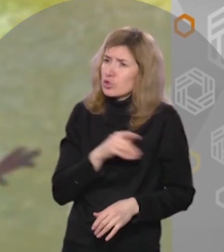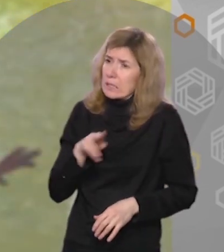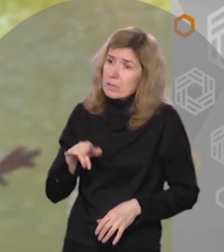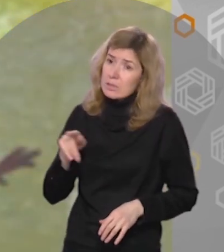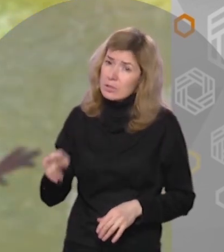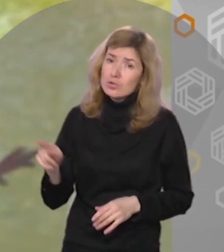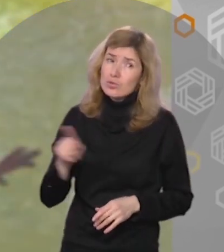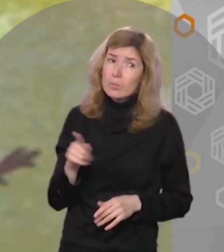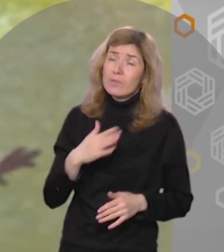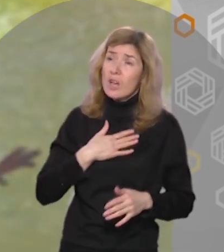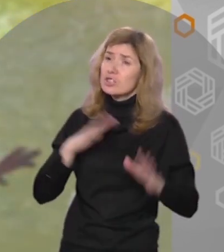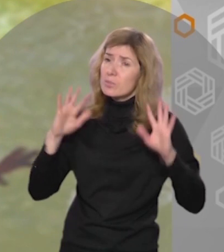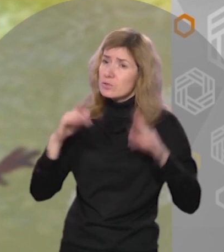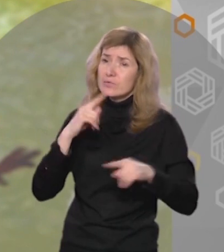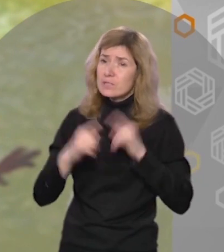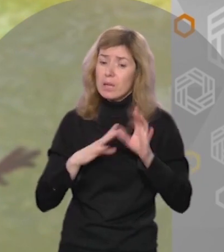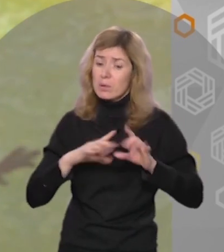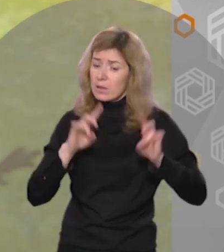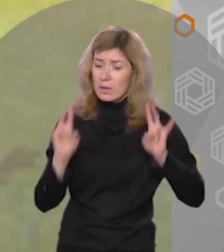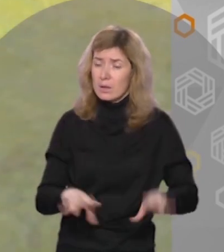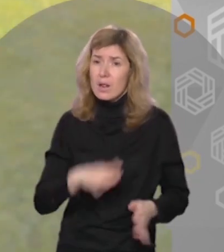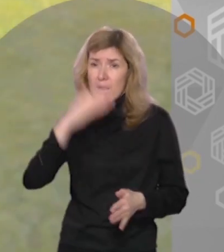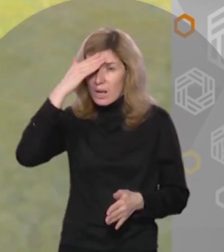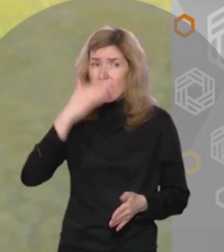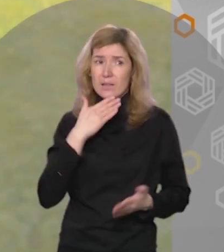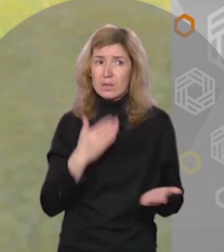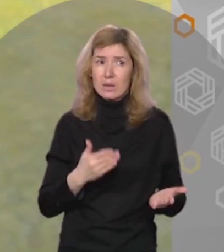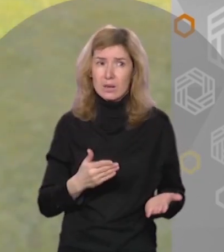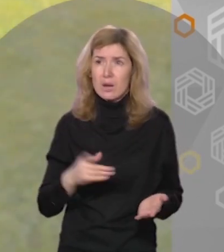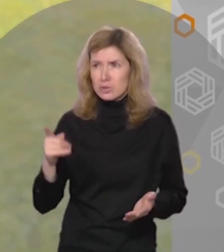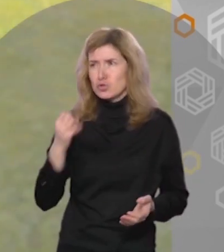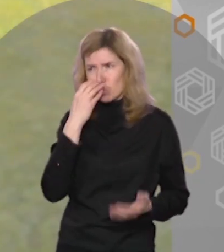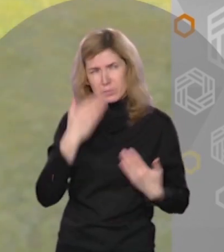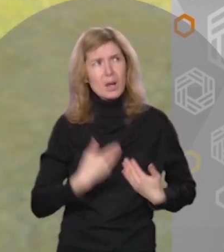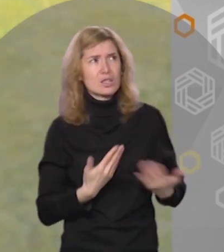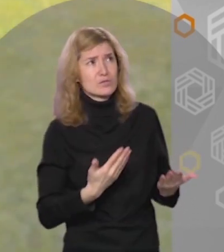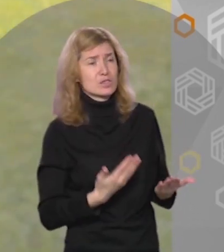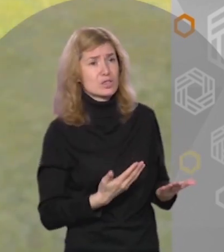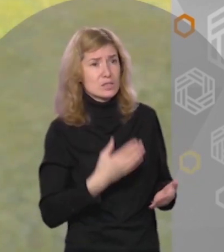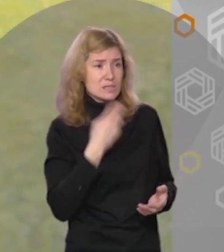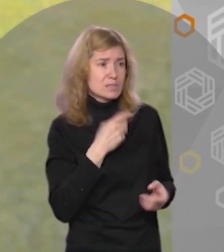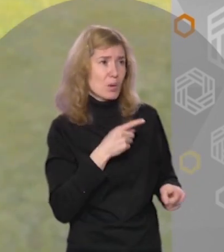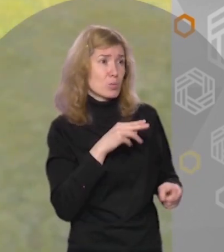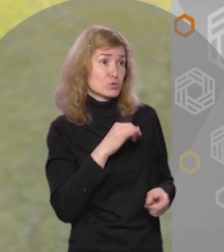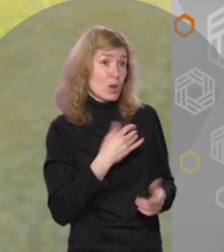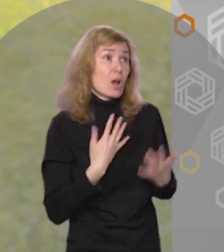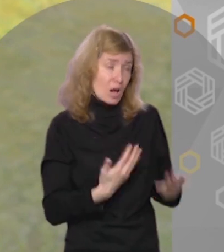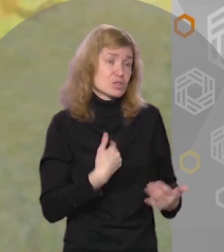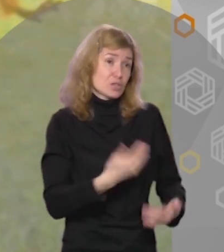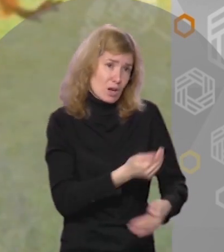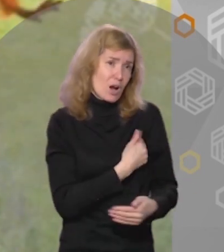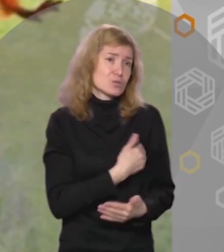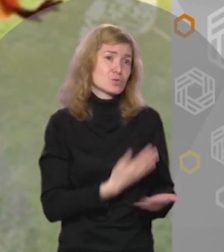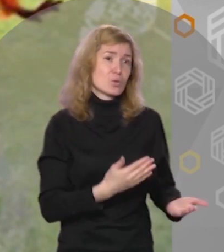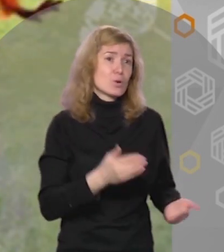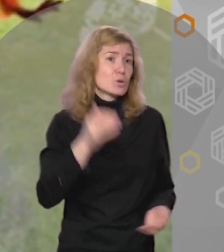ты, чтобы в нашем лесу всегда было лето? Ты еще спрашиваешь, изумилась пушинка Конечно, хочу